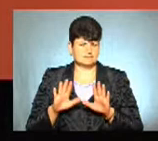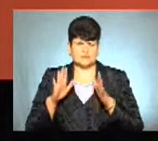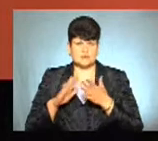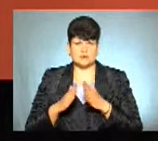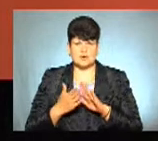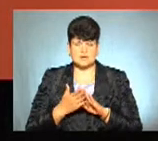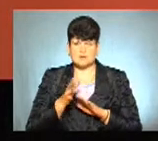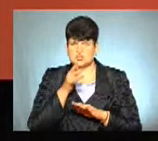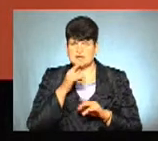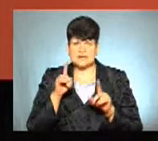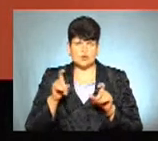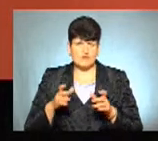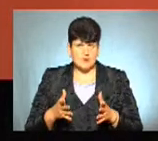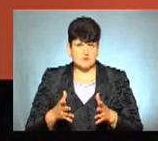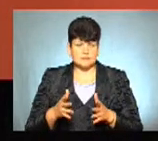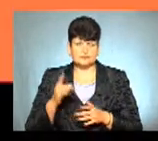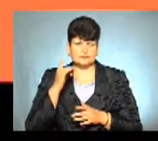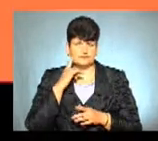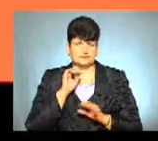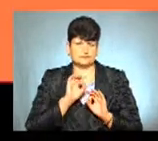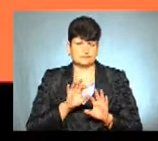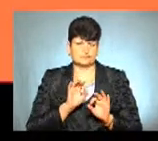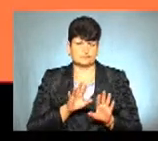під час тестування? Почуємо у коментарі.